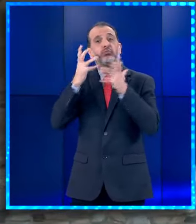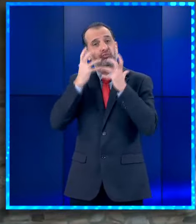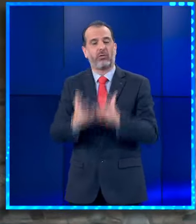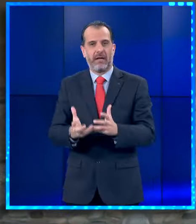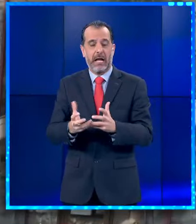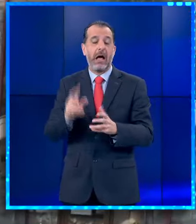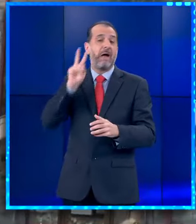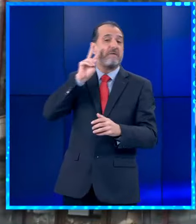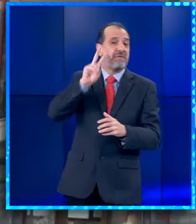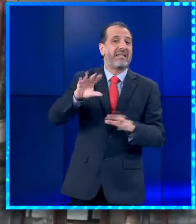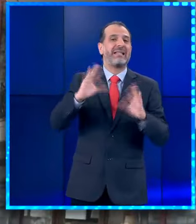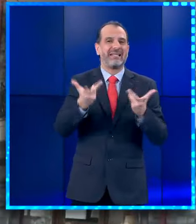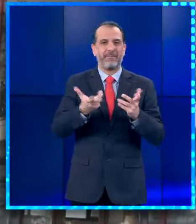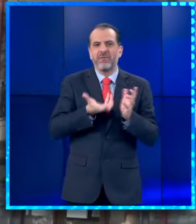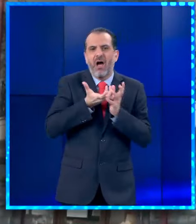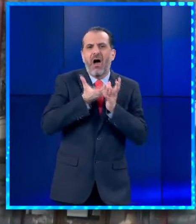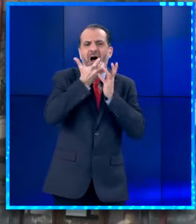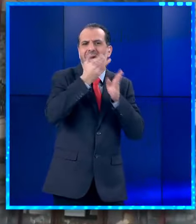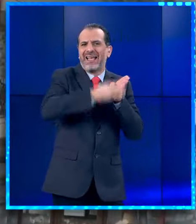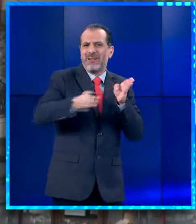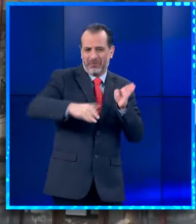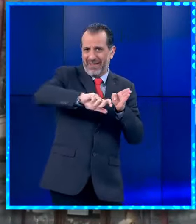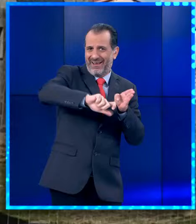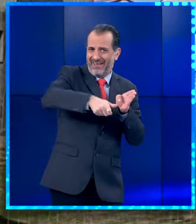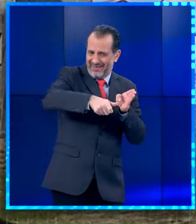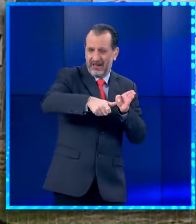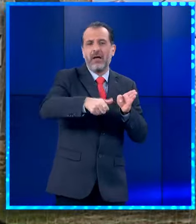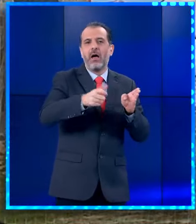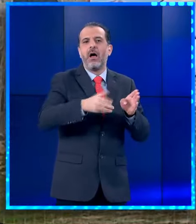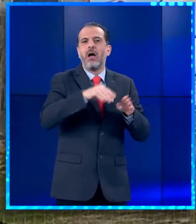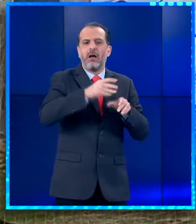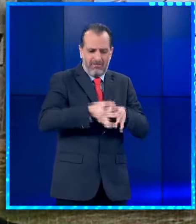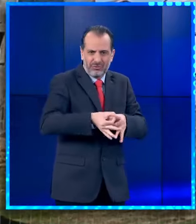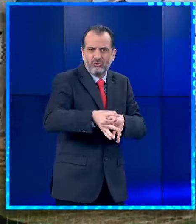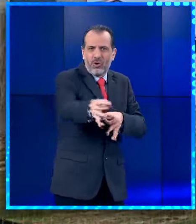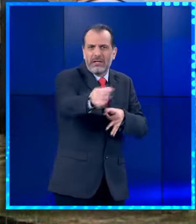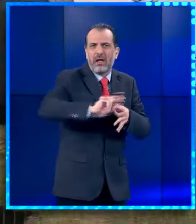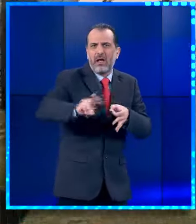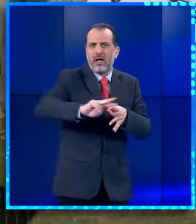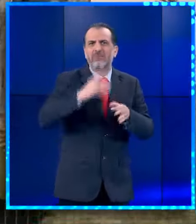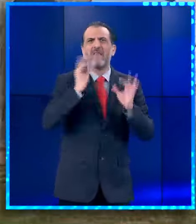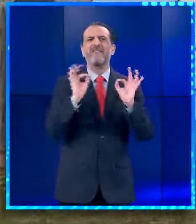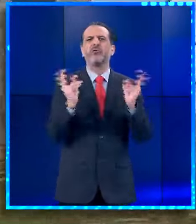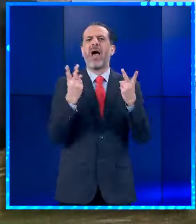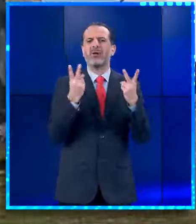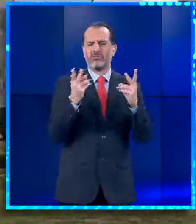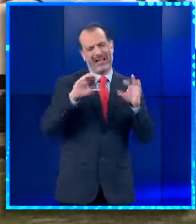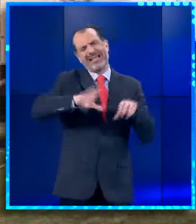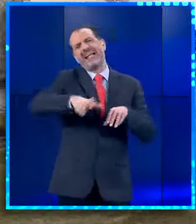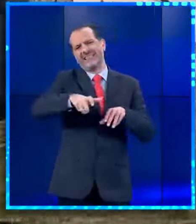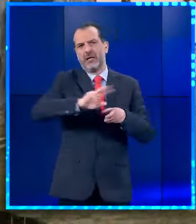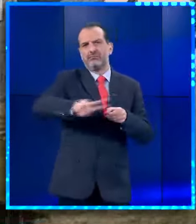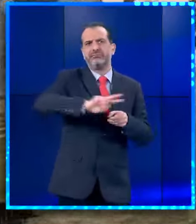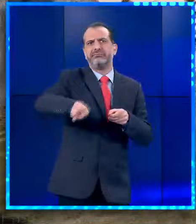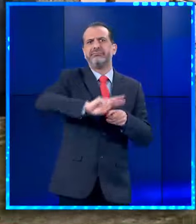είναι από μονοξίδιο του άνθρακα που υπήρξε διαρροή στο σύστημα θέρμανσης του ξενοδοχείου στο λίμνο χώρι. Πύρος, βεστικές και